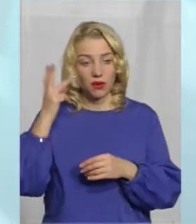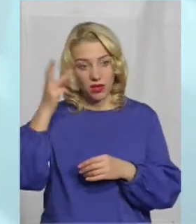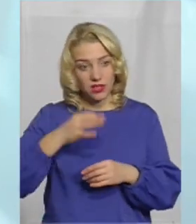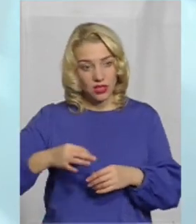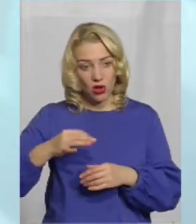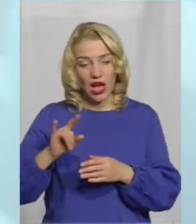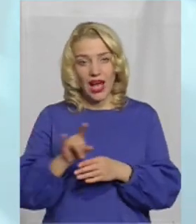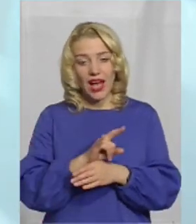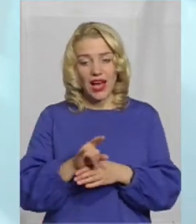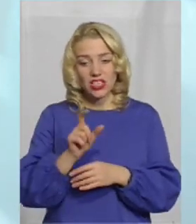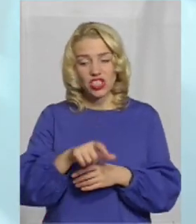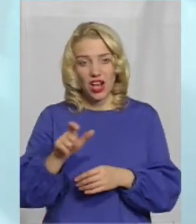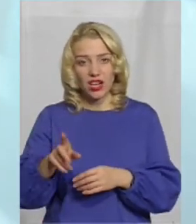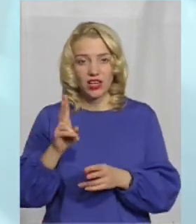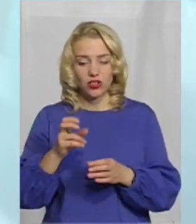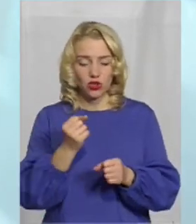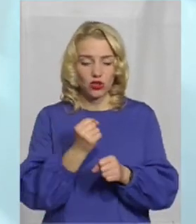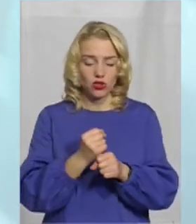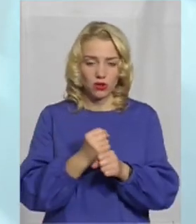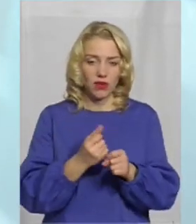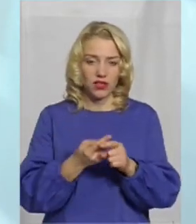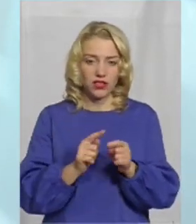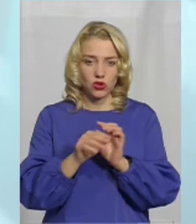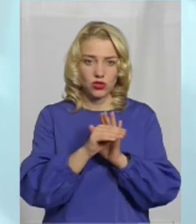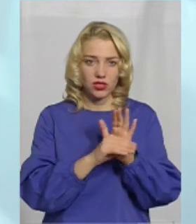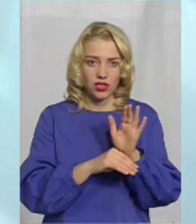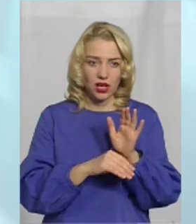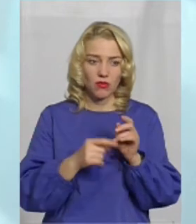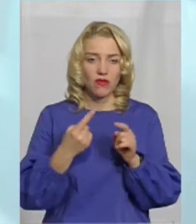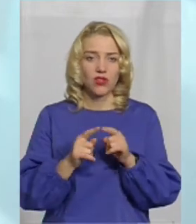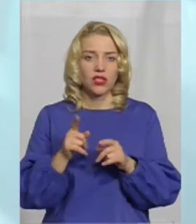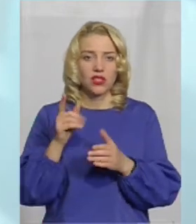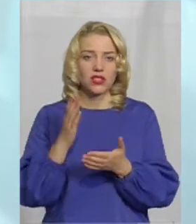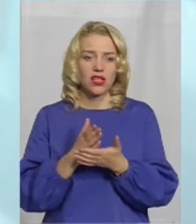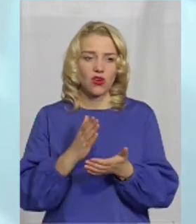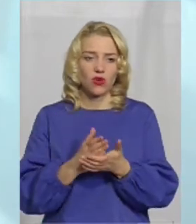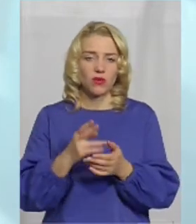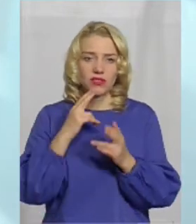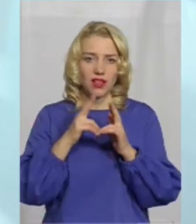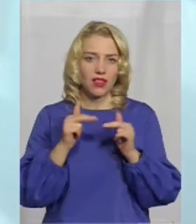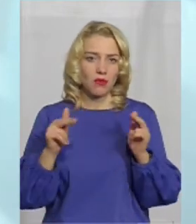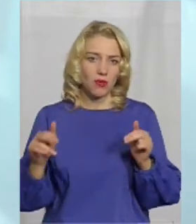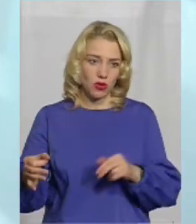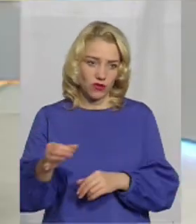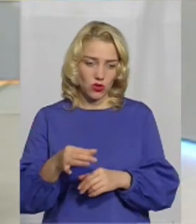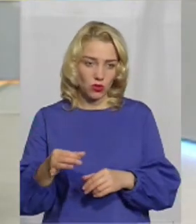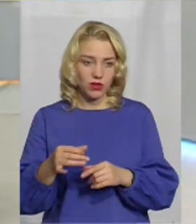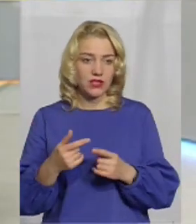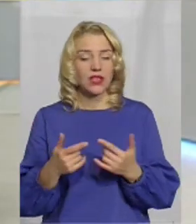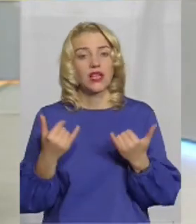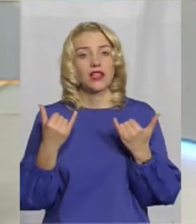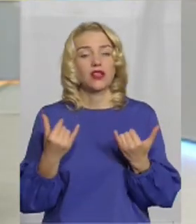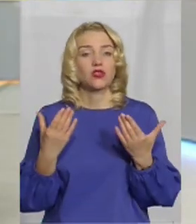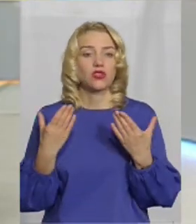шахраї, які цю схему розробляли, впроваджували, ушукували людей, вони взагалі знаходилися десь у Дніпропетровській області. Тобто, на